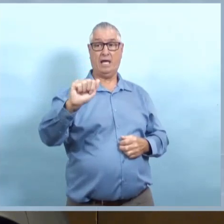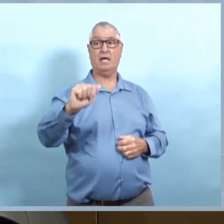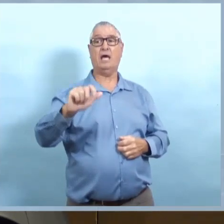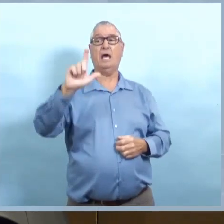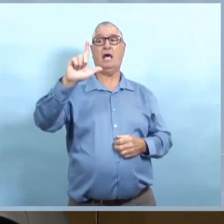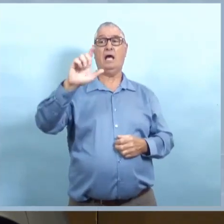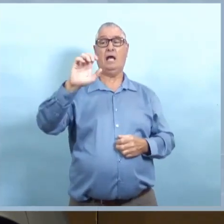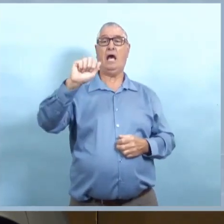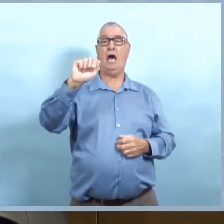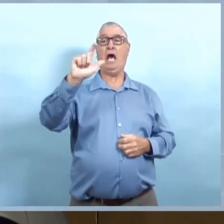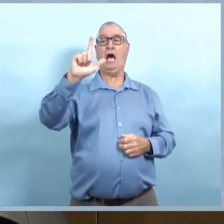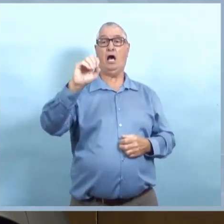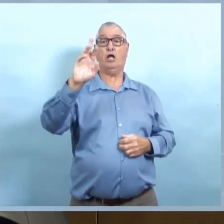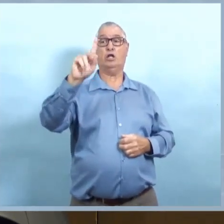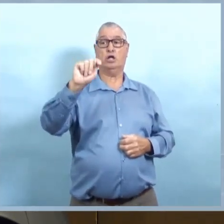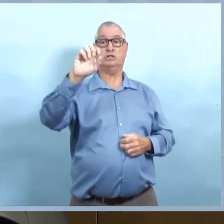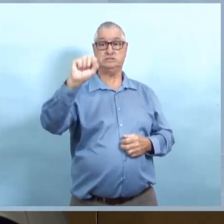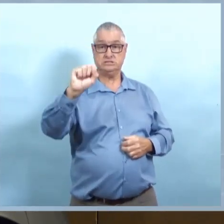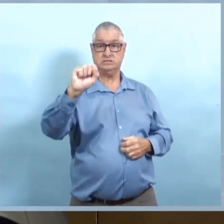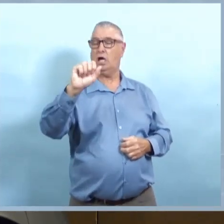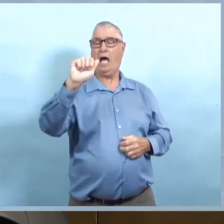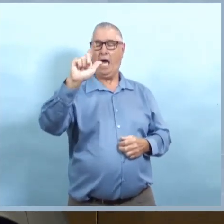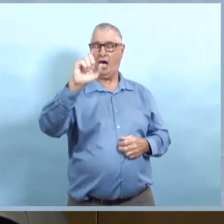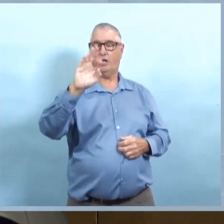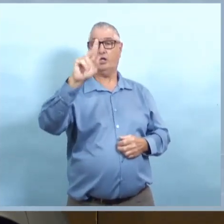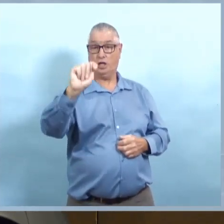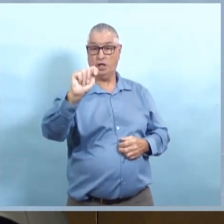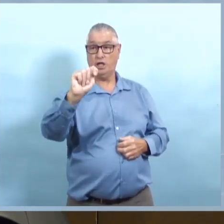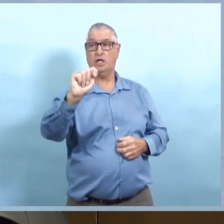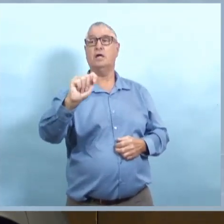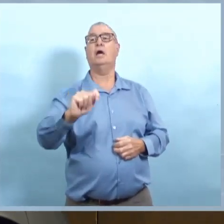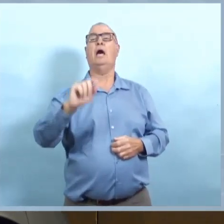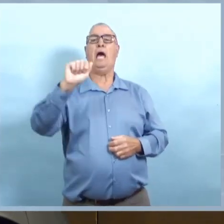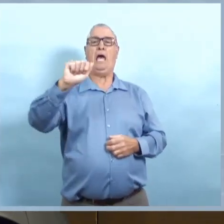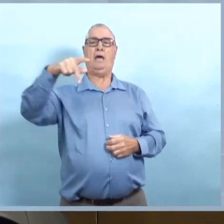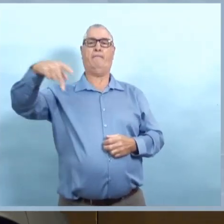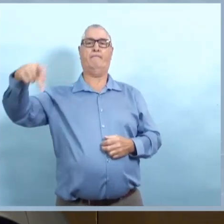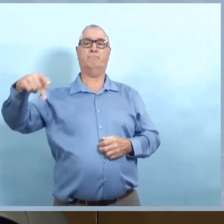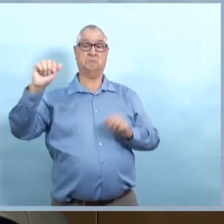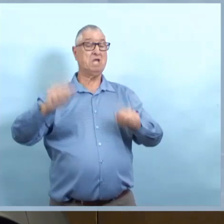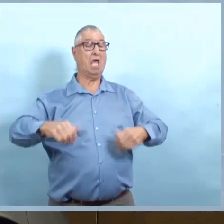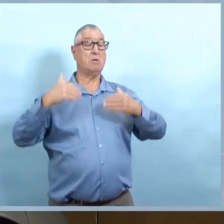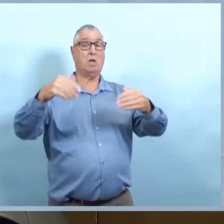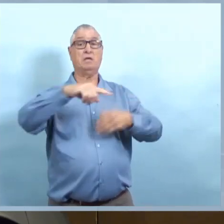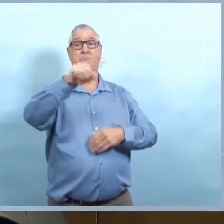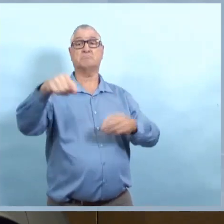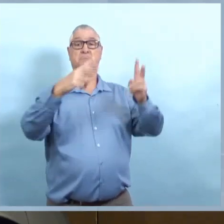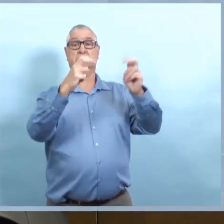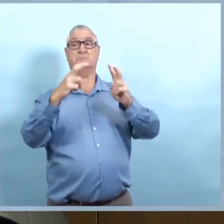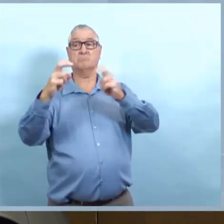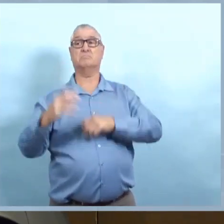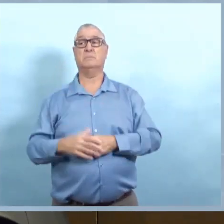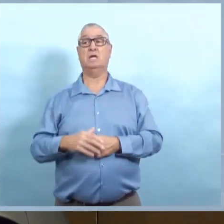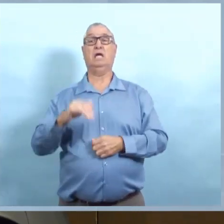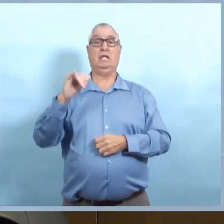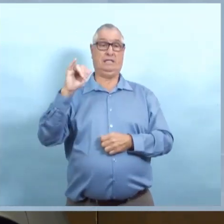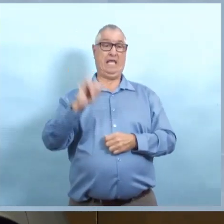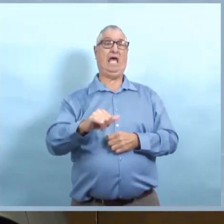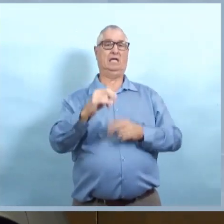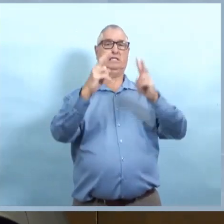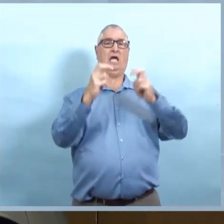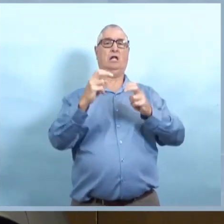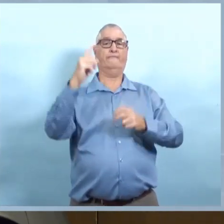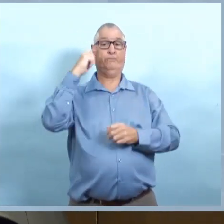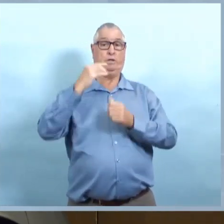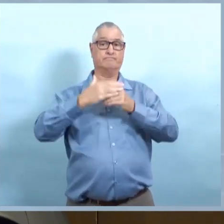'alerte de COVID. Vous pouvez le faire dès aujourd'hui et plus tard dans la semaine, nous allons activer nos fonctions pour pouvoir l'utiliser. Ça ne